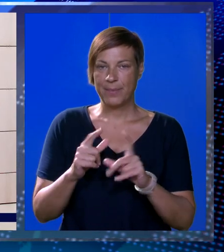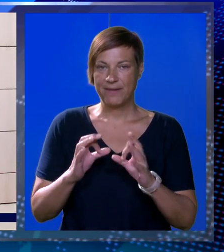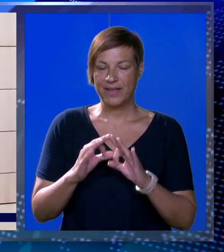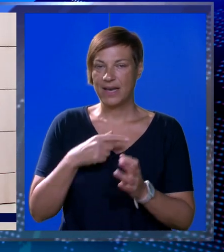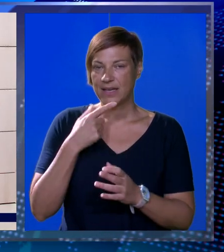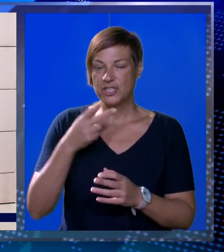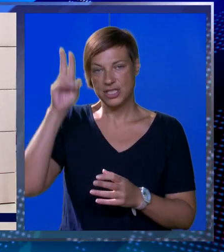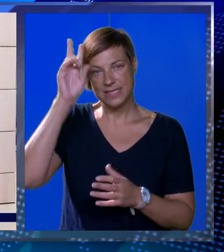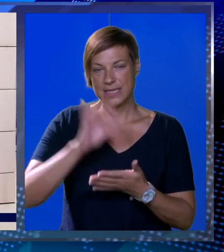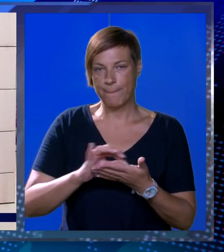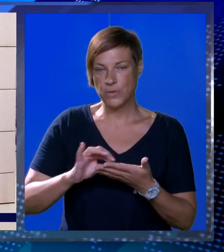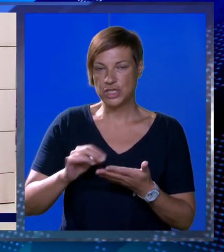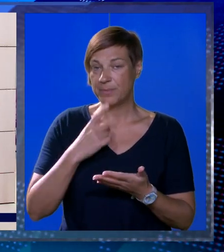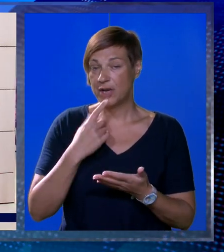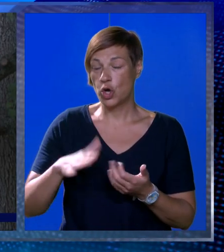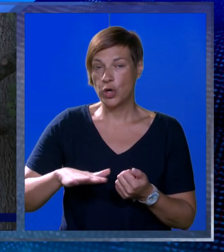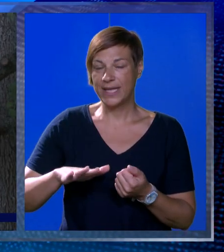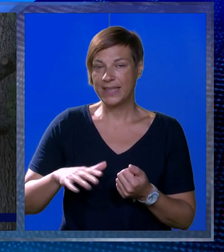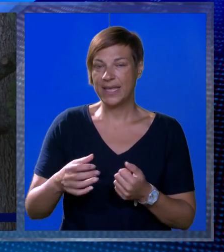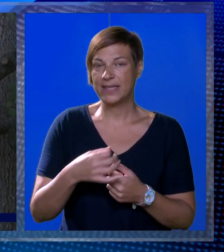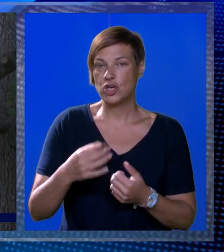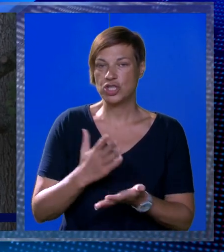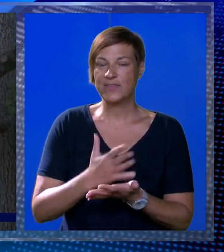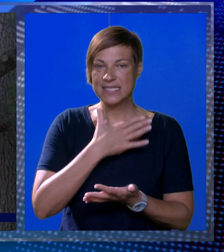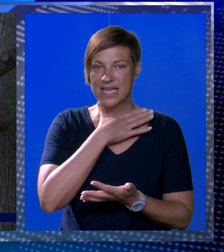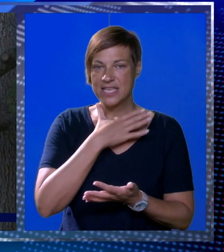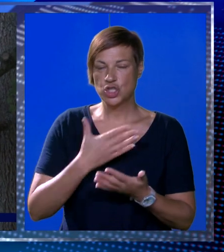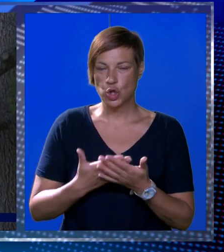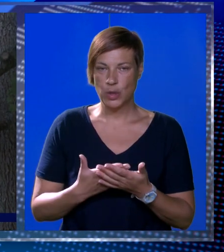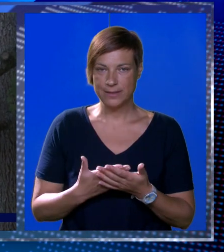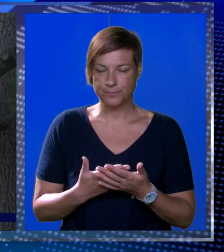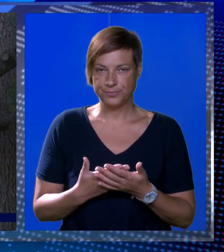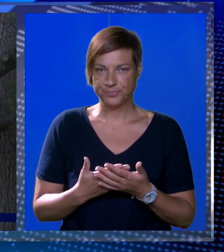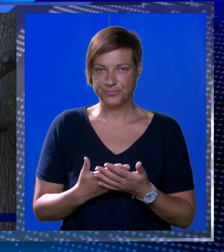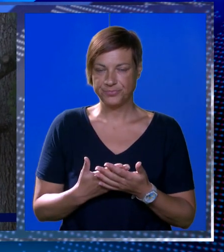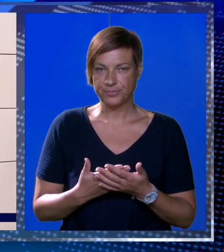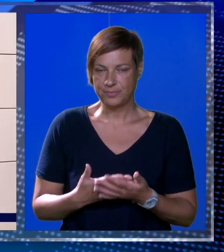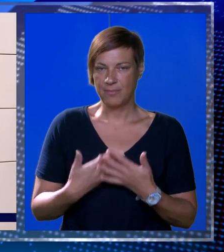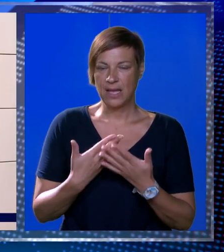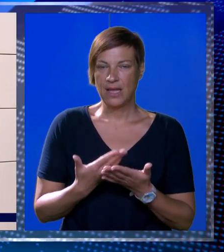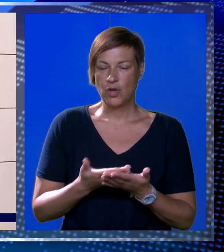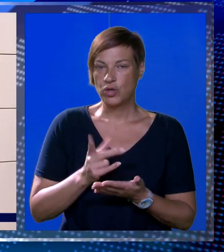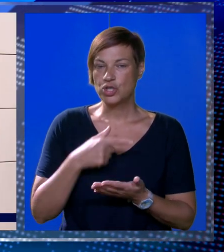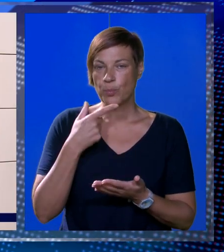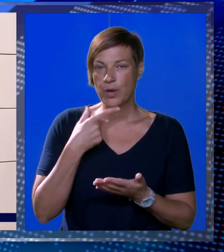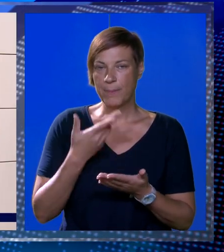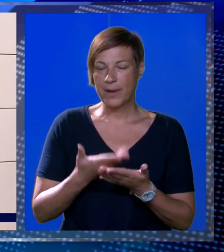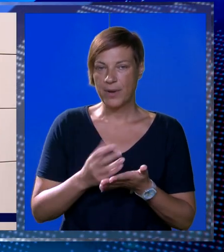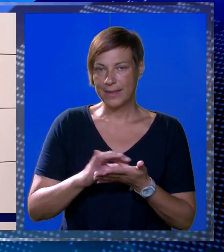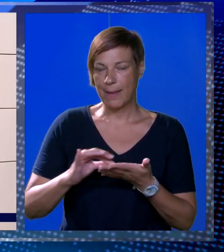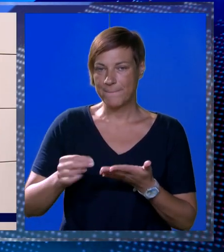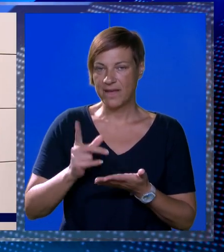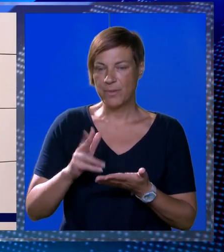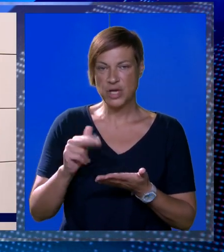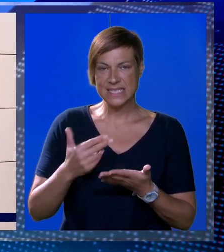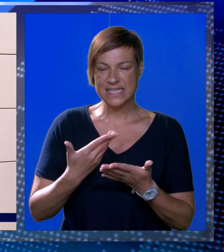Pavela ističe kako se može prijaviti bilo koje djete osnovne ili srednje škole. Ono što moram napomentiti da